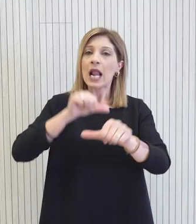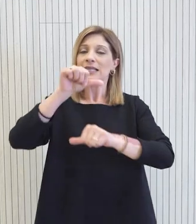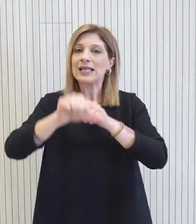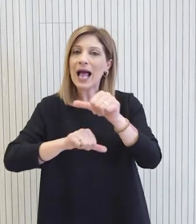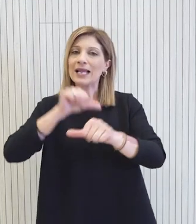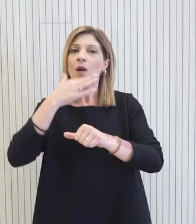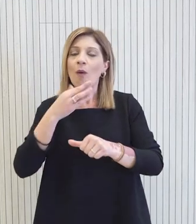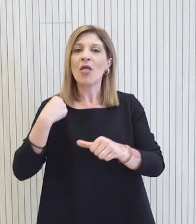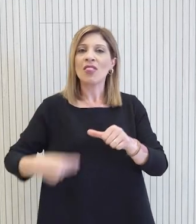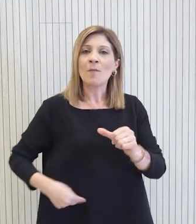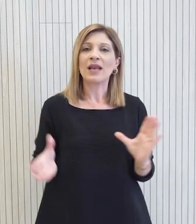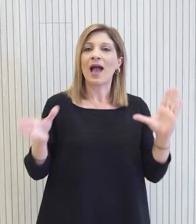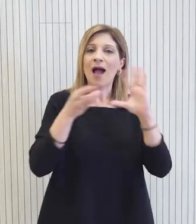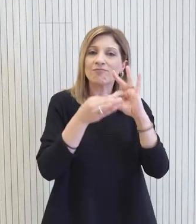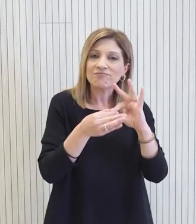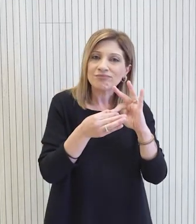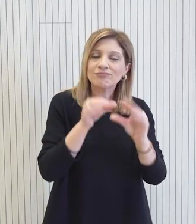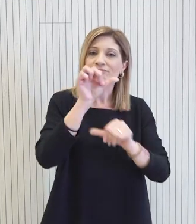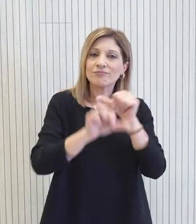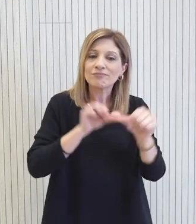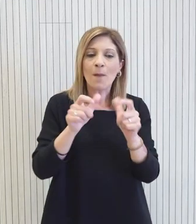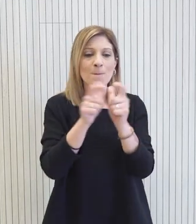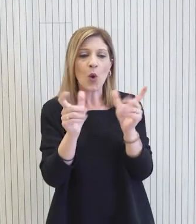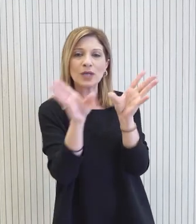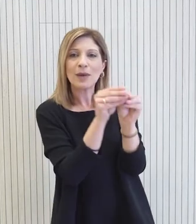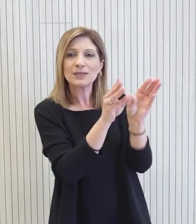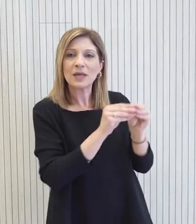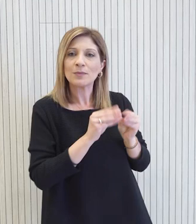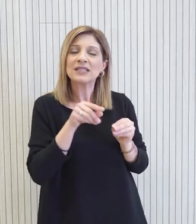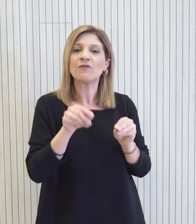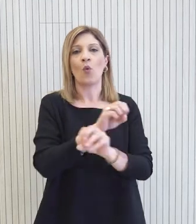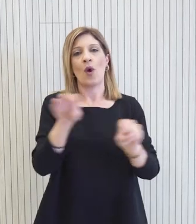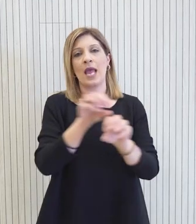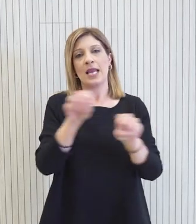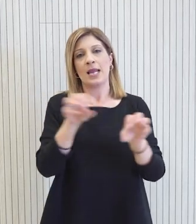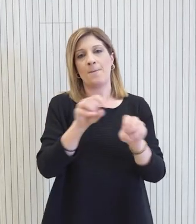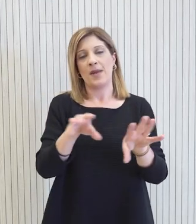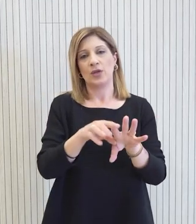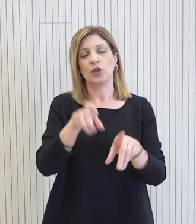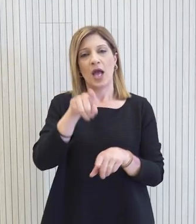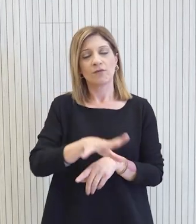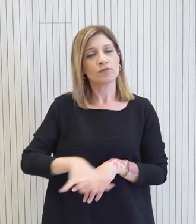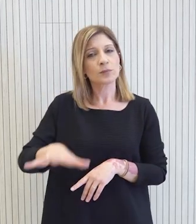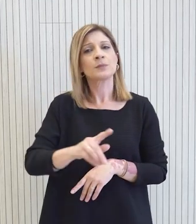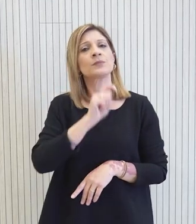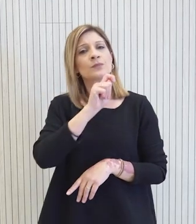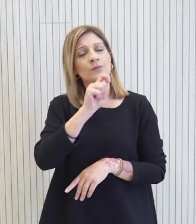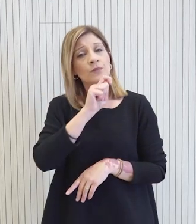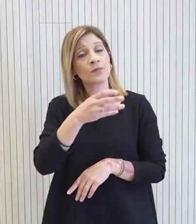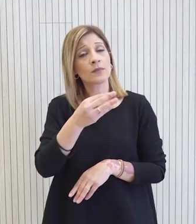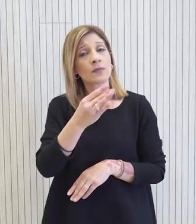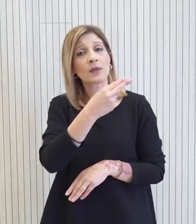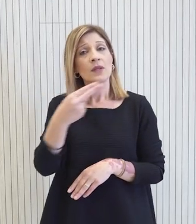ρόλο που έχει στην εφαρμογή των προνοιών της μεταρρύθμισης της τοπικής αυτοδιοίκησης να αναφερθούν κάποια ζητήματα στα οποία